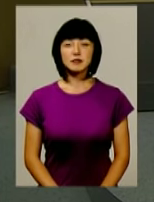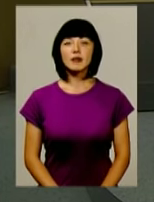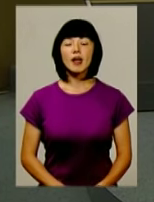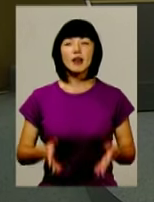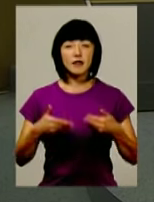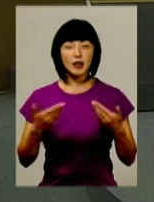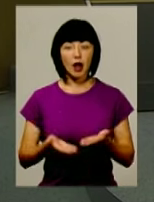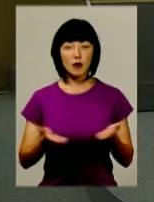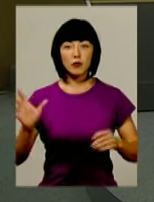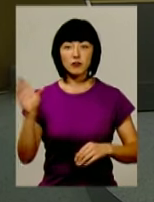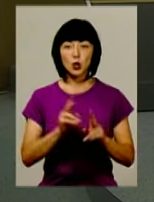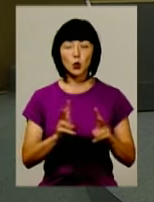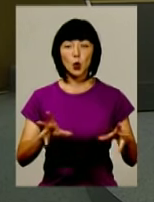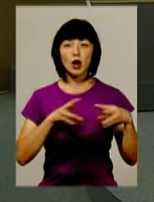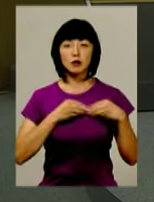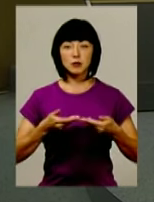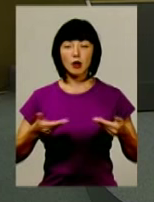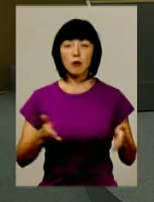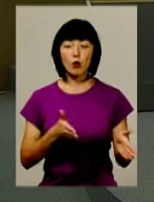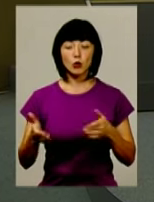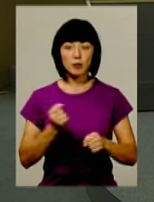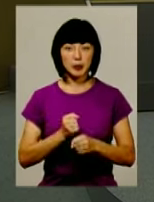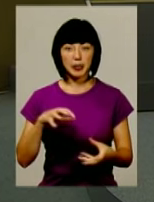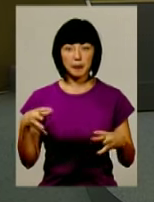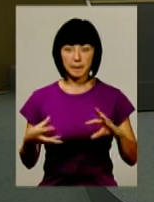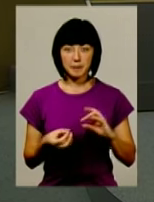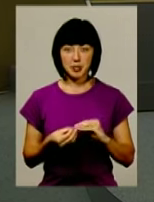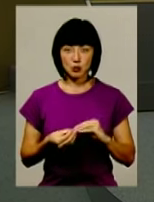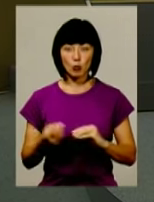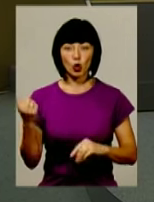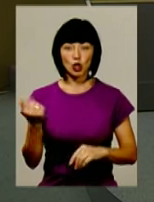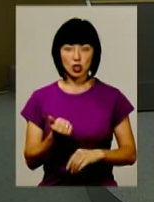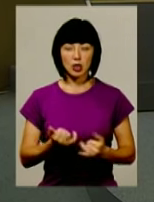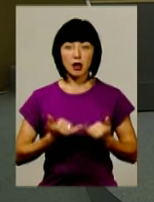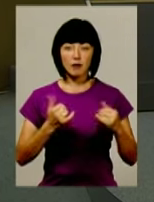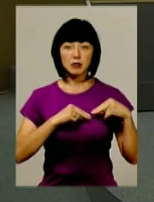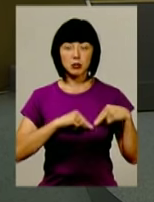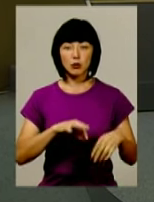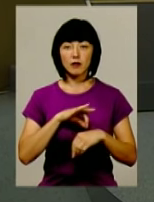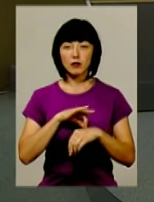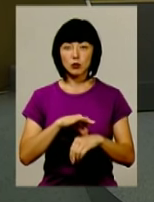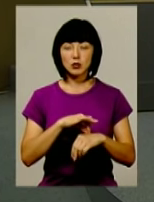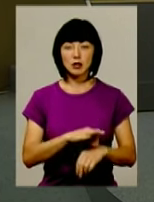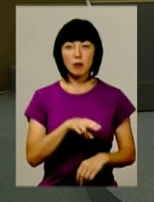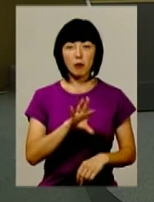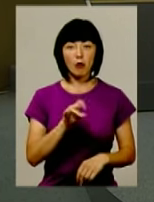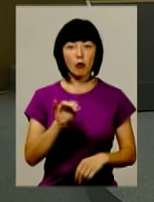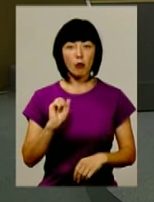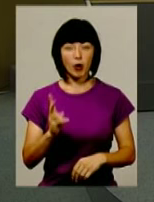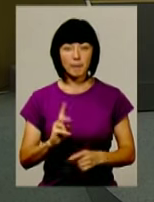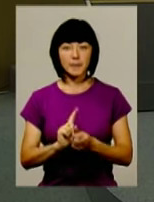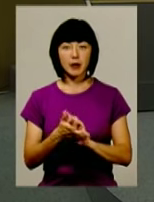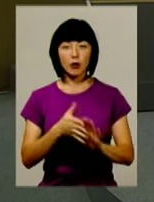Вітаємо усіх, хто разом із нами готовий підбити інформаційний підсумок тижня. Студії ведучі Світлана Поробок та Ольга Рибак.